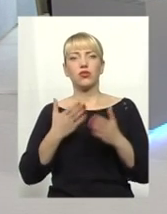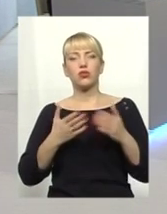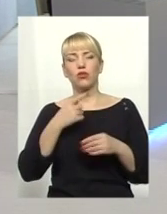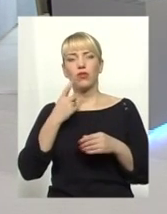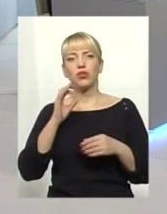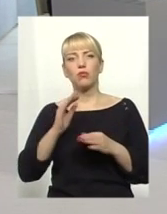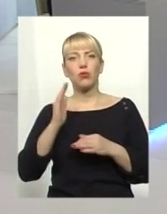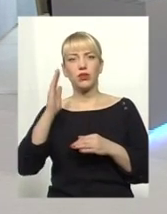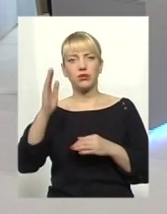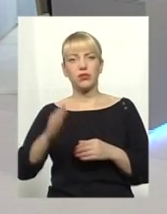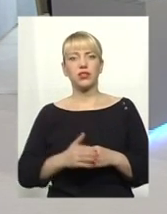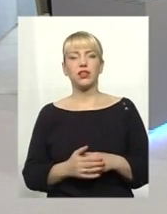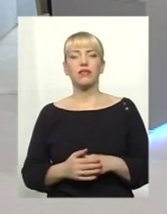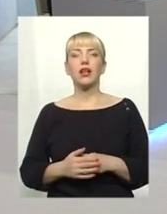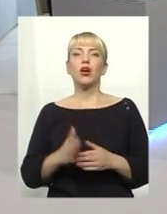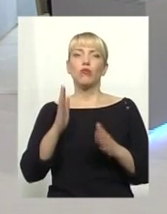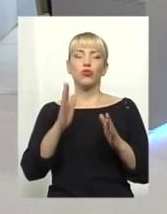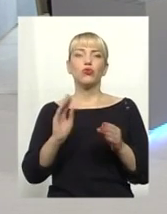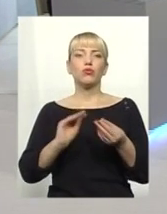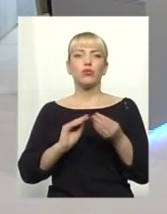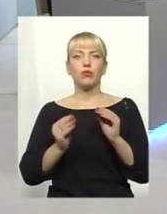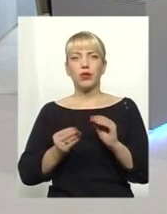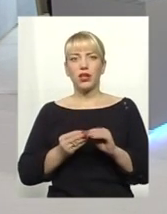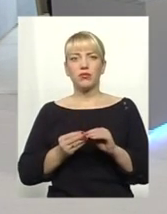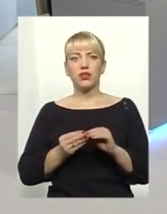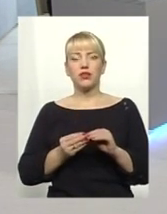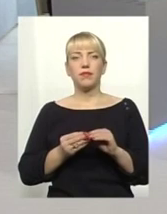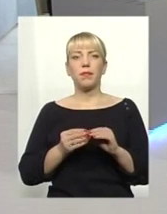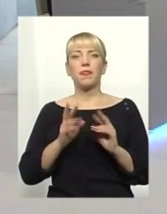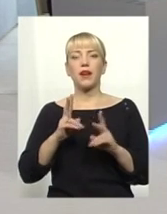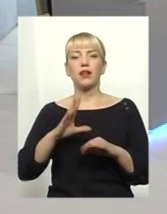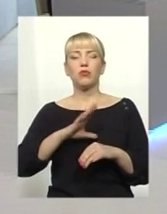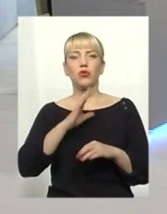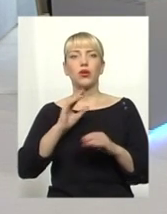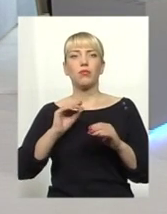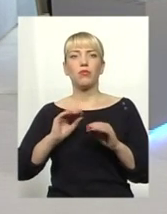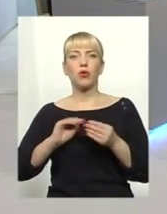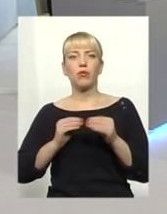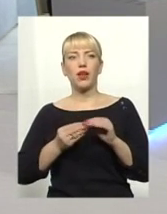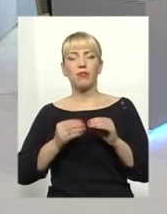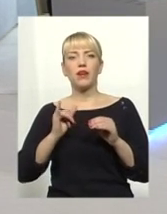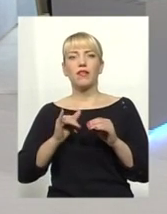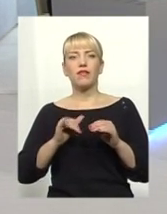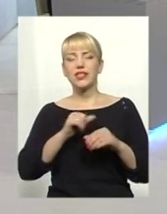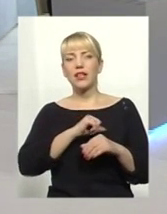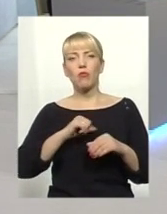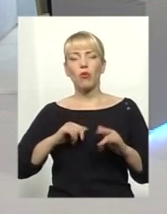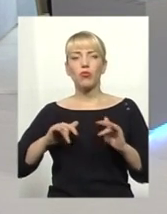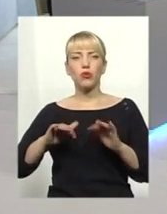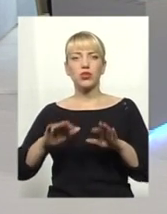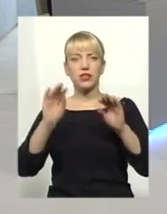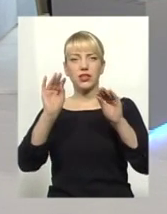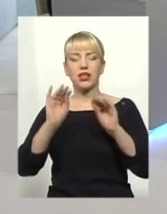перспективу, звичайно, проблеми будуть, як були проблеми в самому процесі електронного декларування, там і помилки, зависання